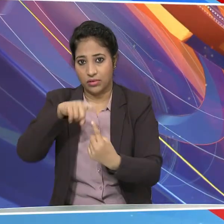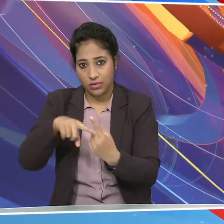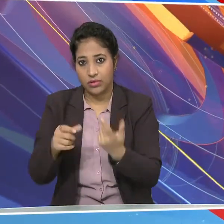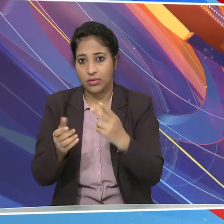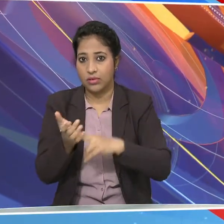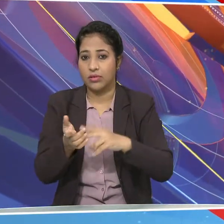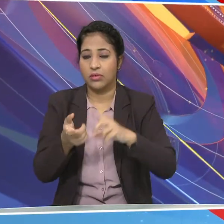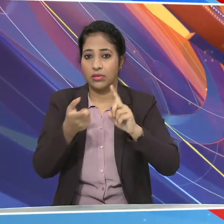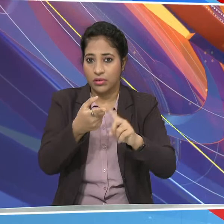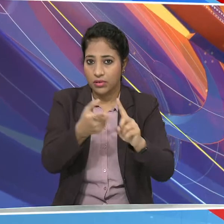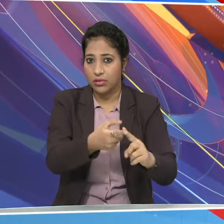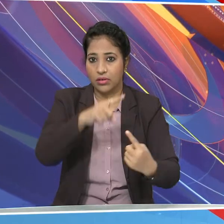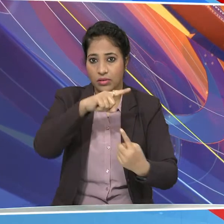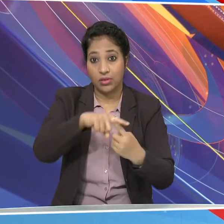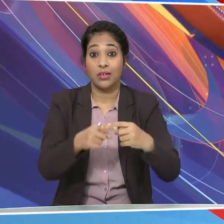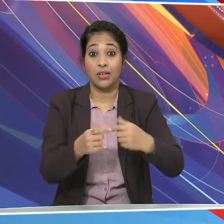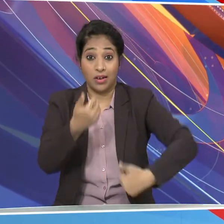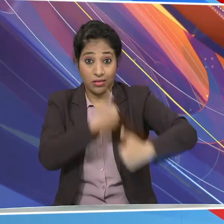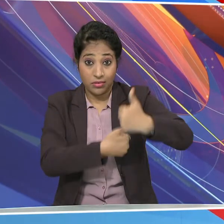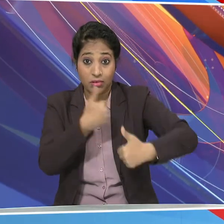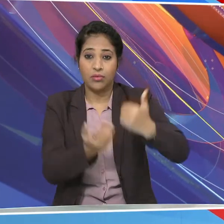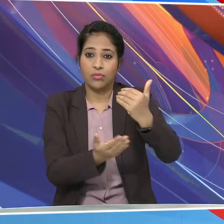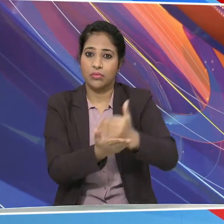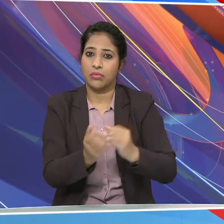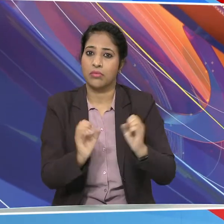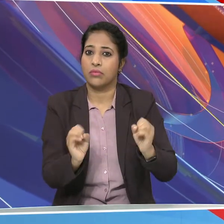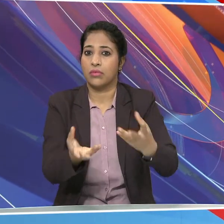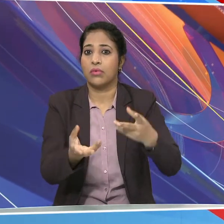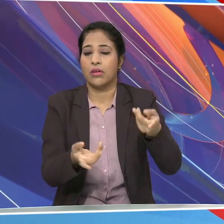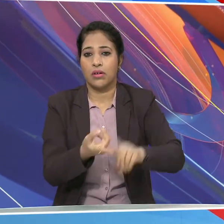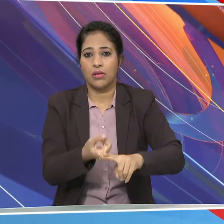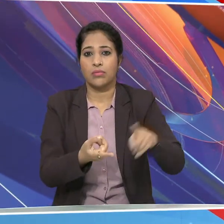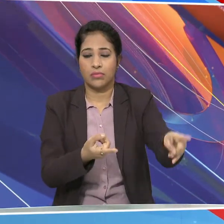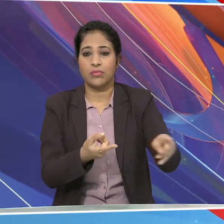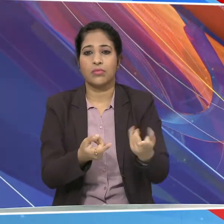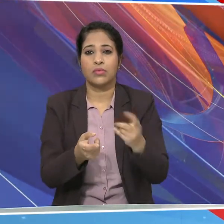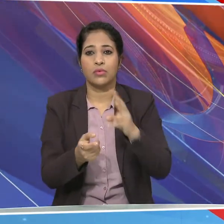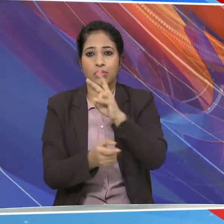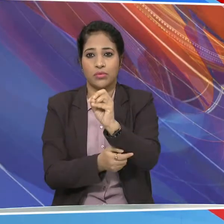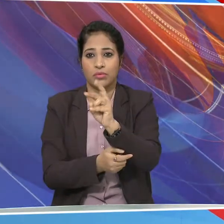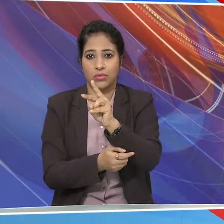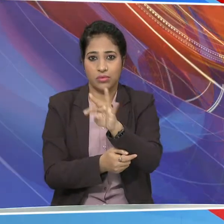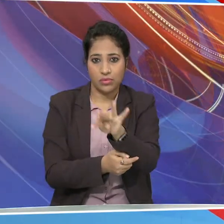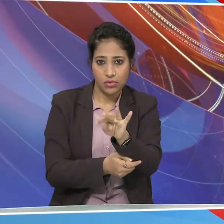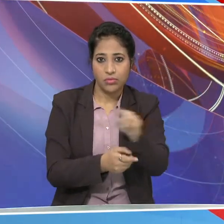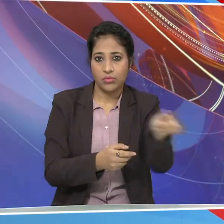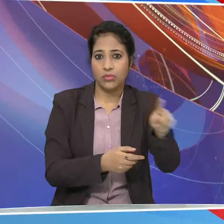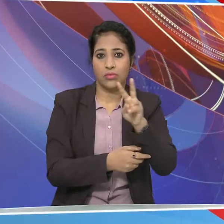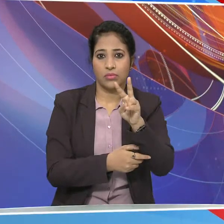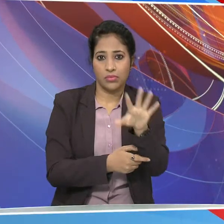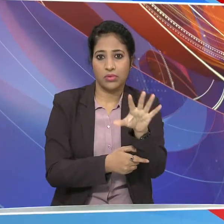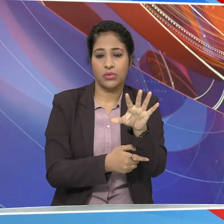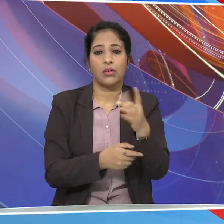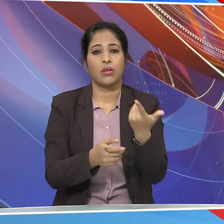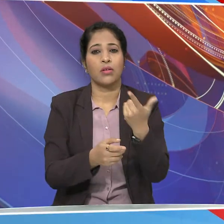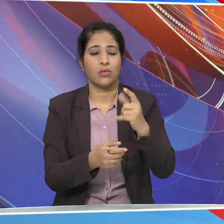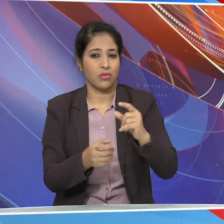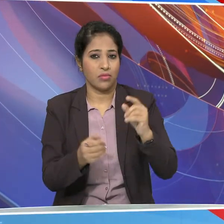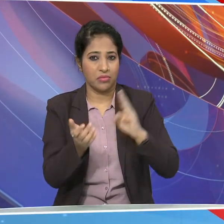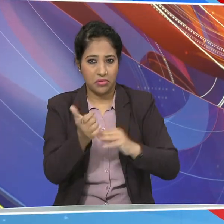के लिए परीक्षा कारिकरम जारी किया है अकाद्मिक वर्ष 24-25 के स्तानों को तर